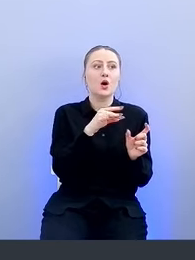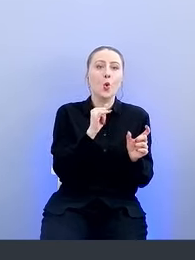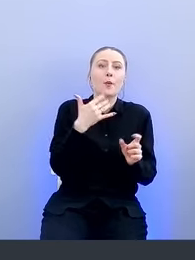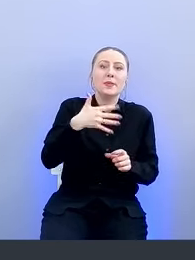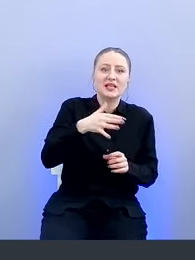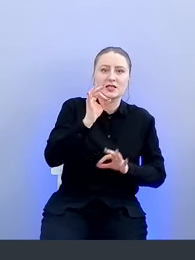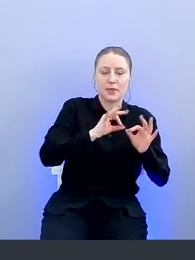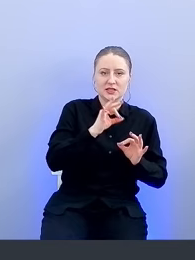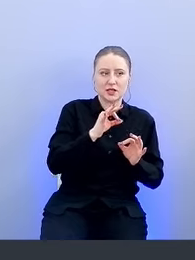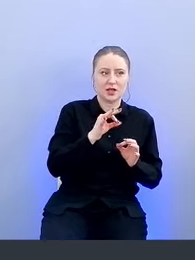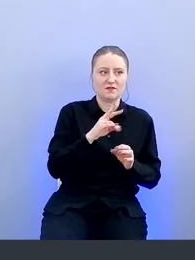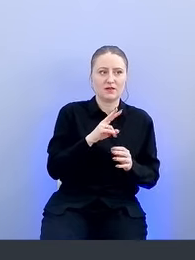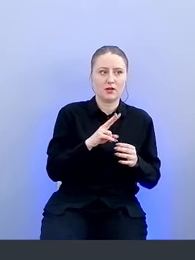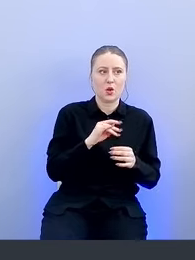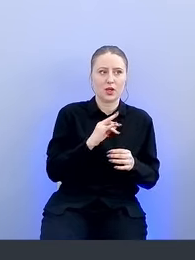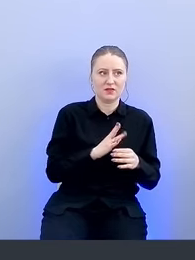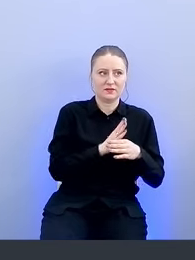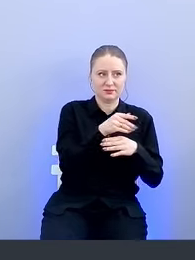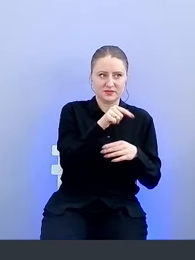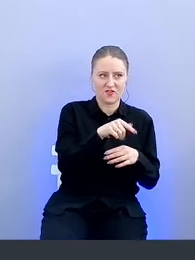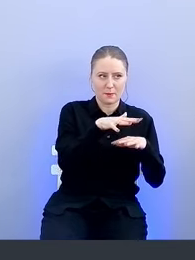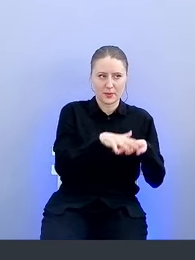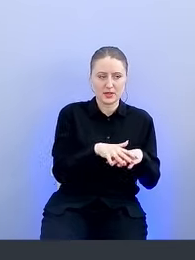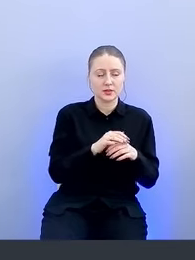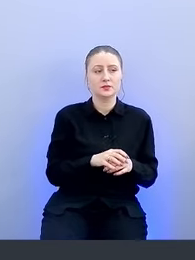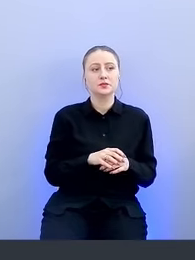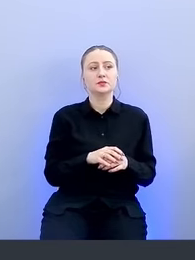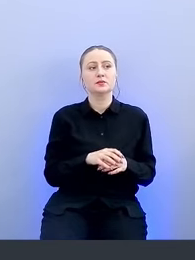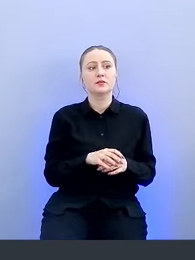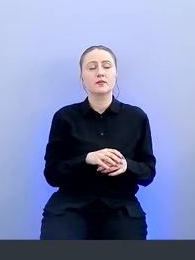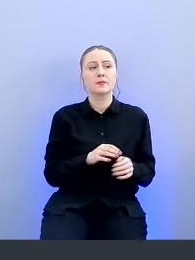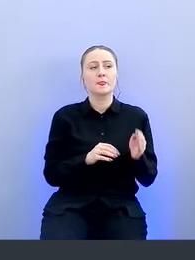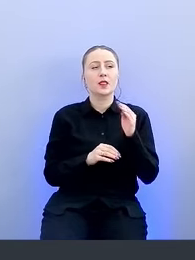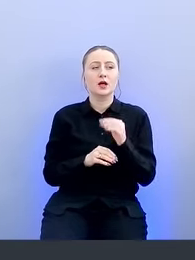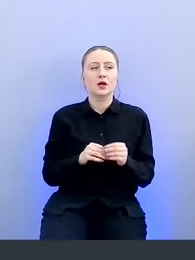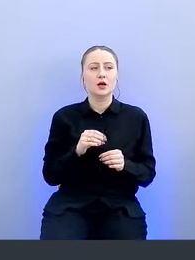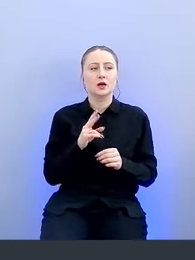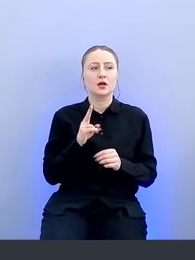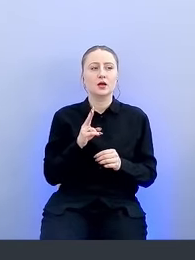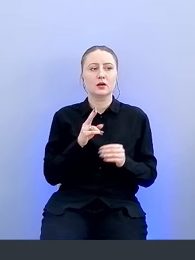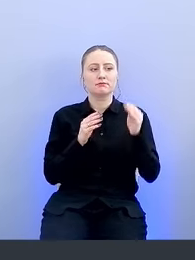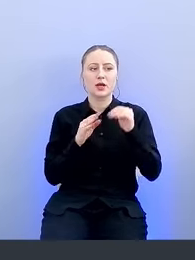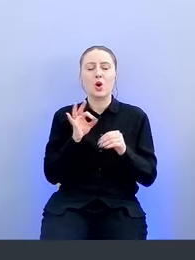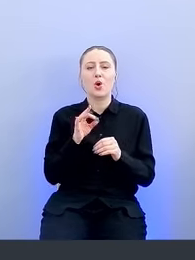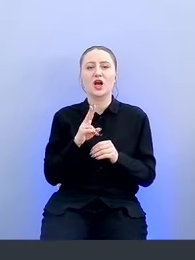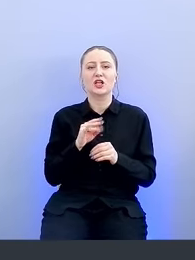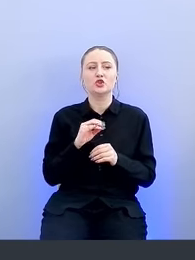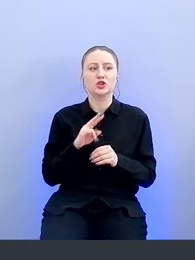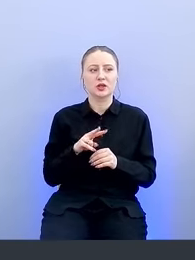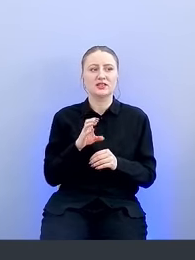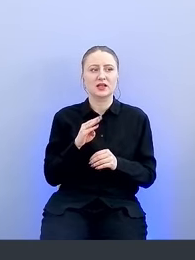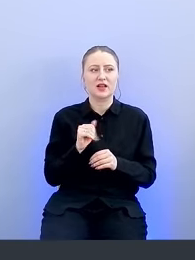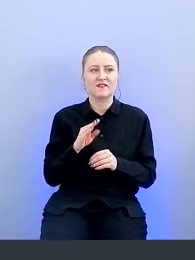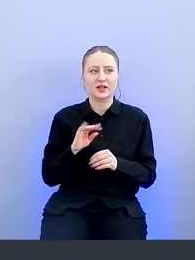встречающихся в базах. Я упомянула про credential staffing. И момент, когда мы стали